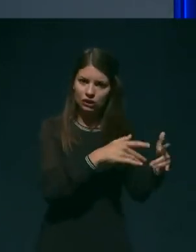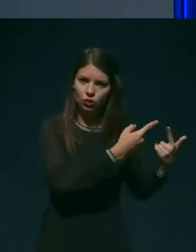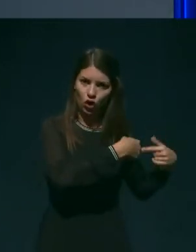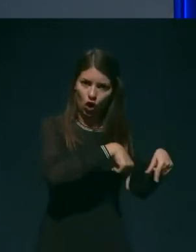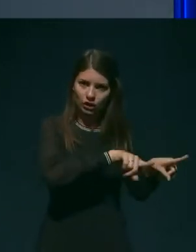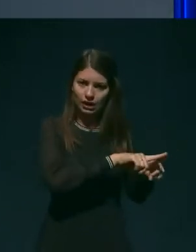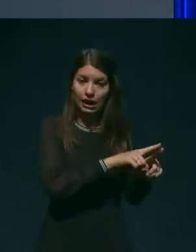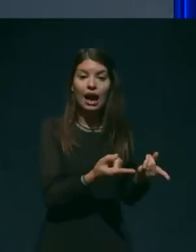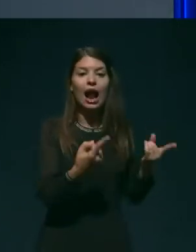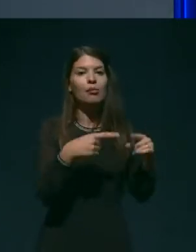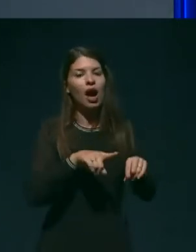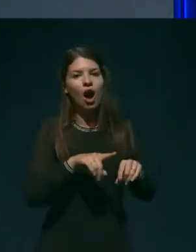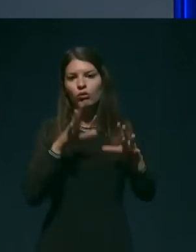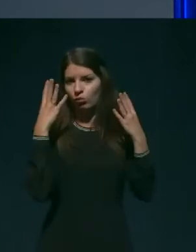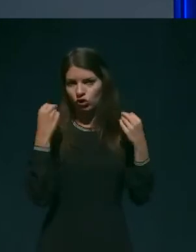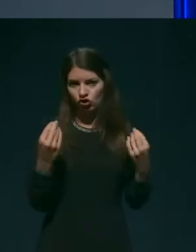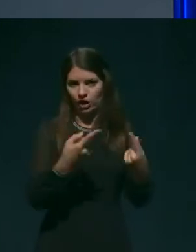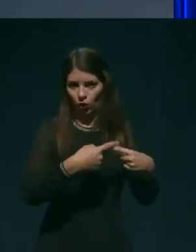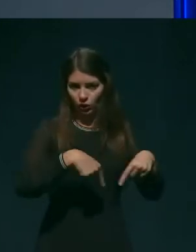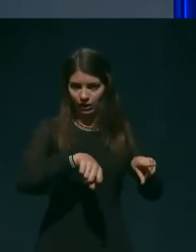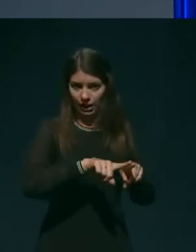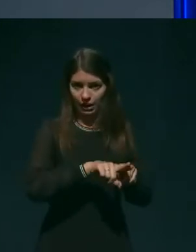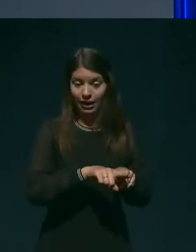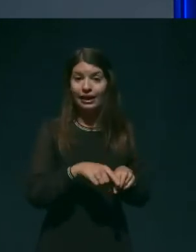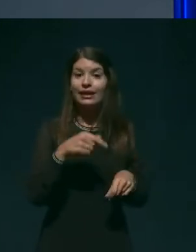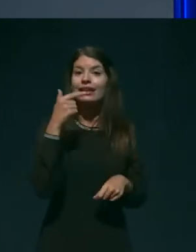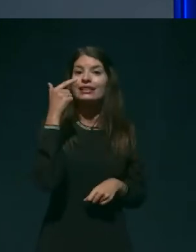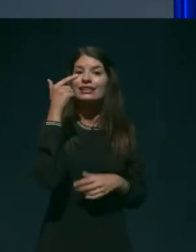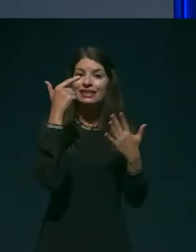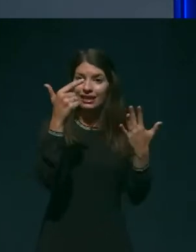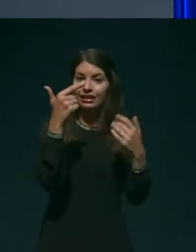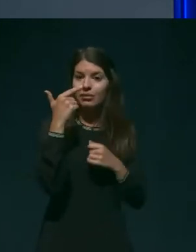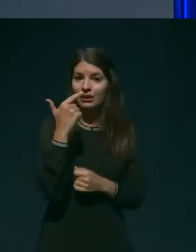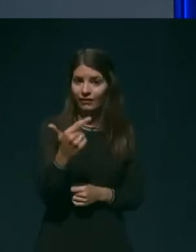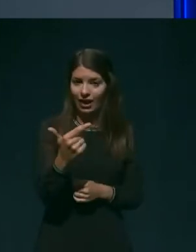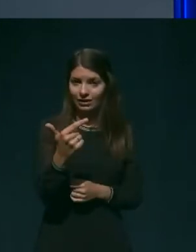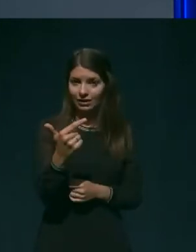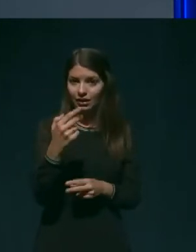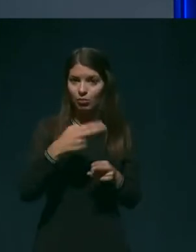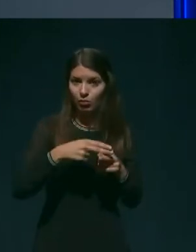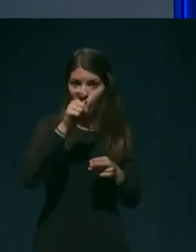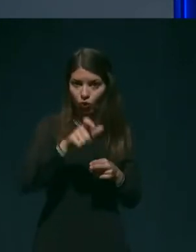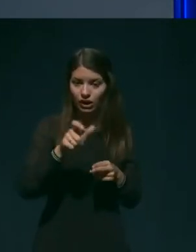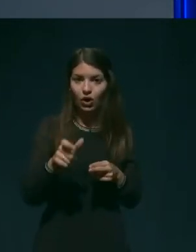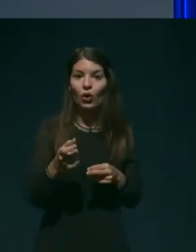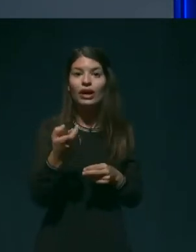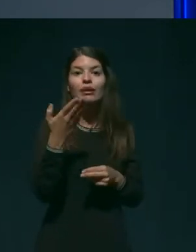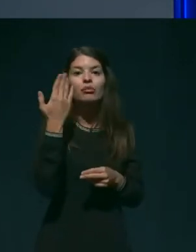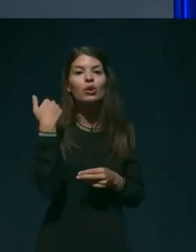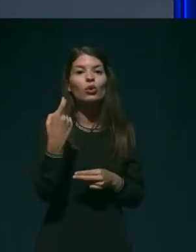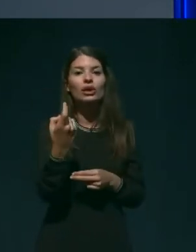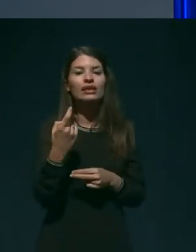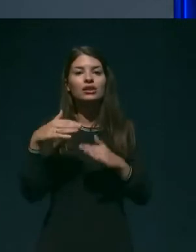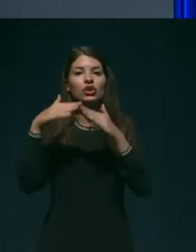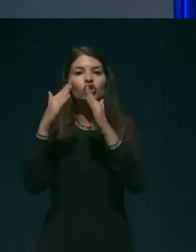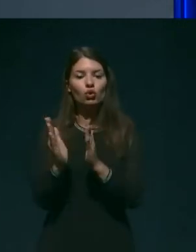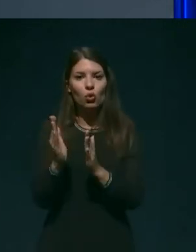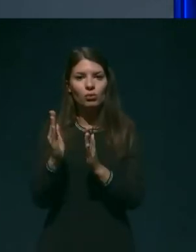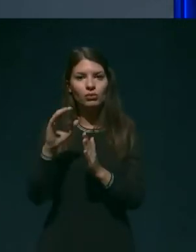običajnem modelku, je bilo 27 oskrbovancev doma starejših občanov v Šmarje Prijelšah.